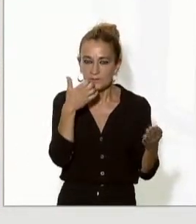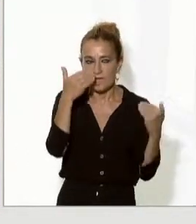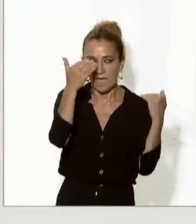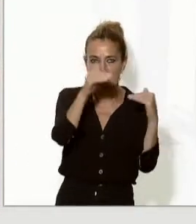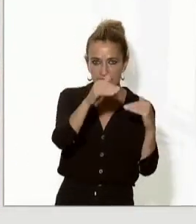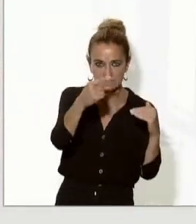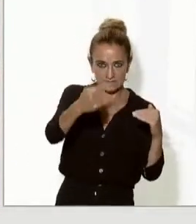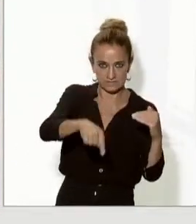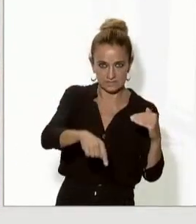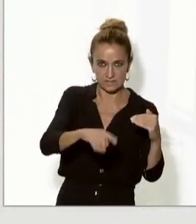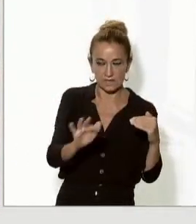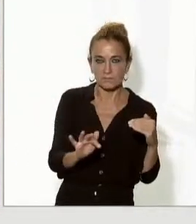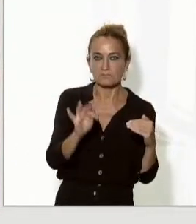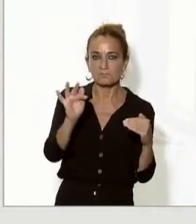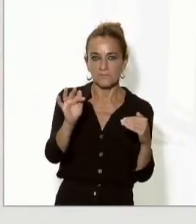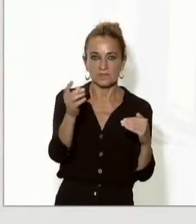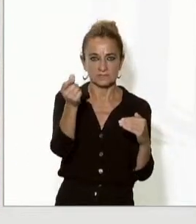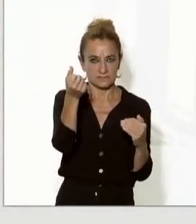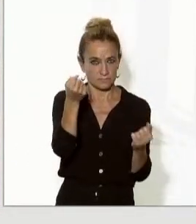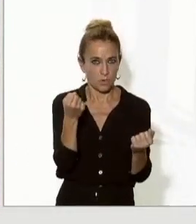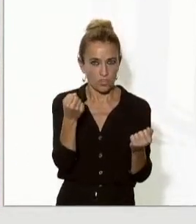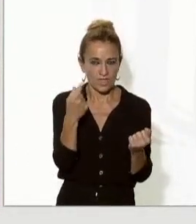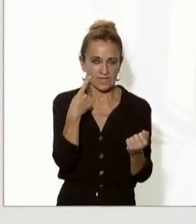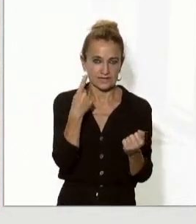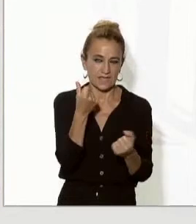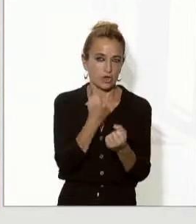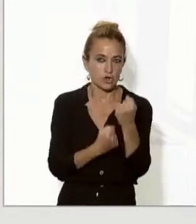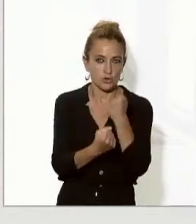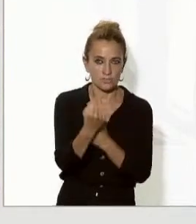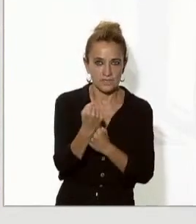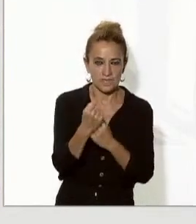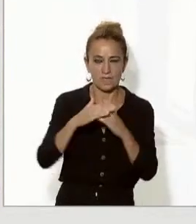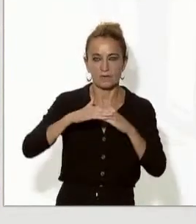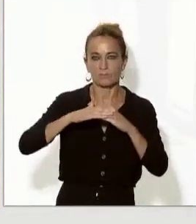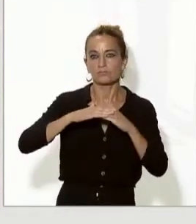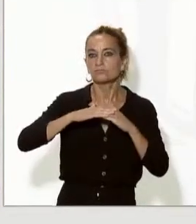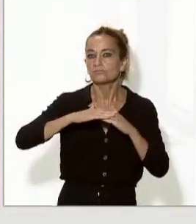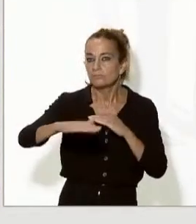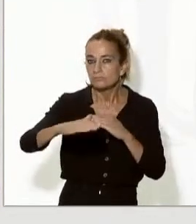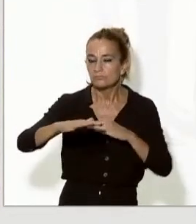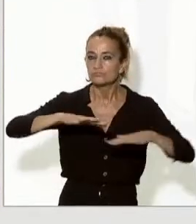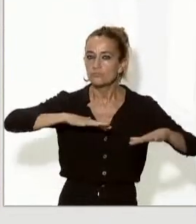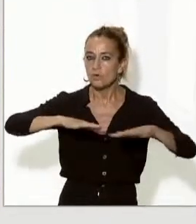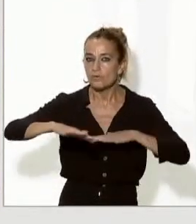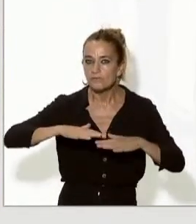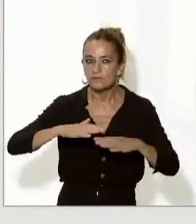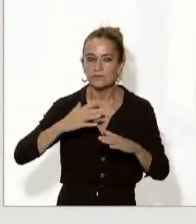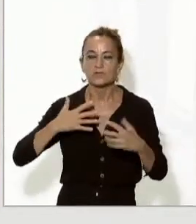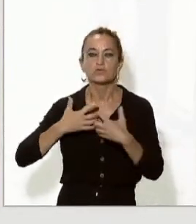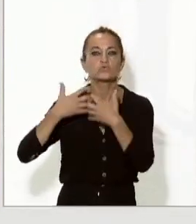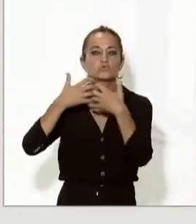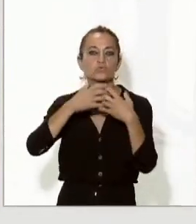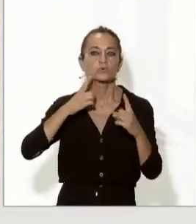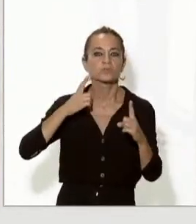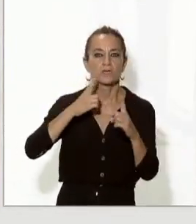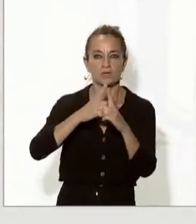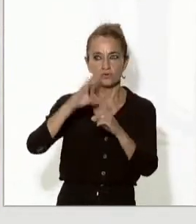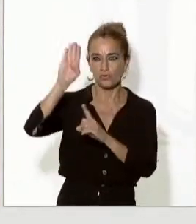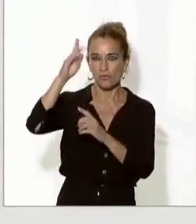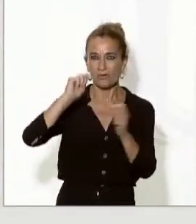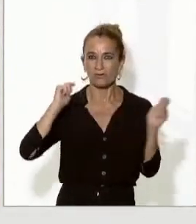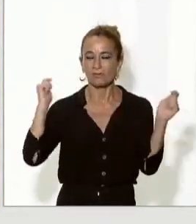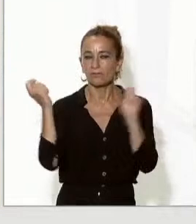'habitatge, però també he parlat de poder adquisitiu, he parlat de mobilitat sostenible, he parlat de transició energètica i de lluita contra el canvi climàtic, i podria afegir